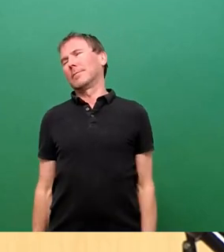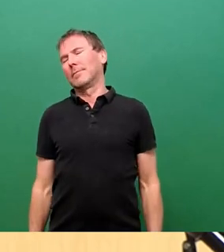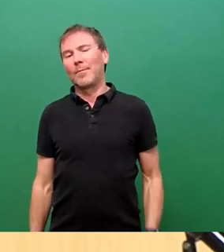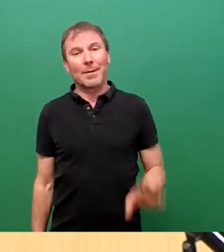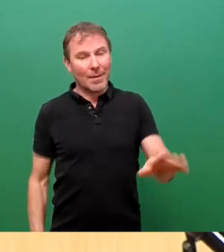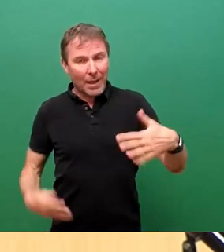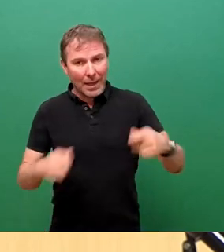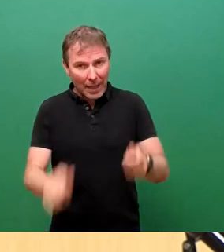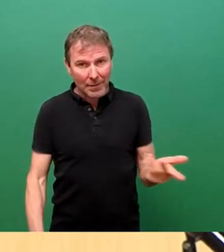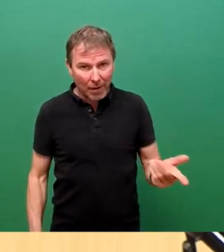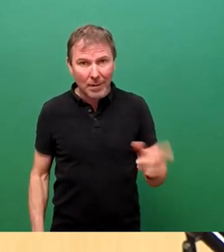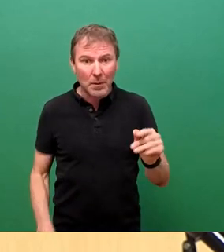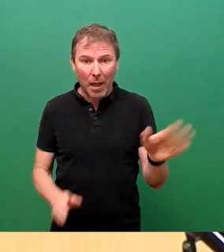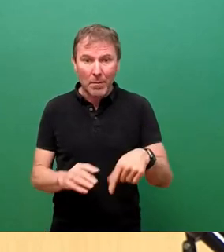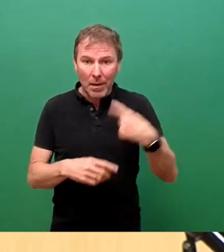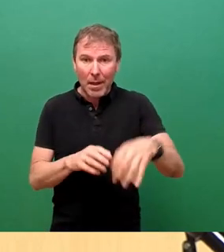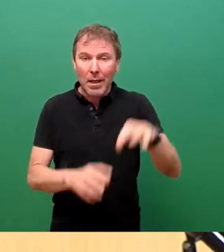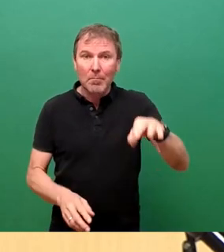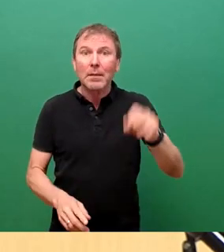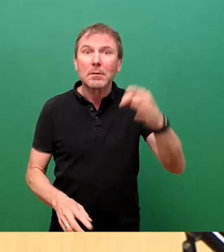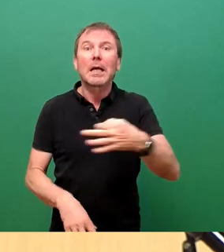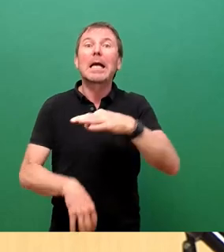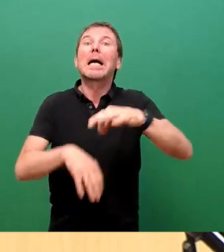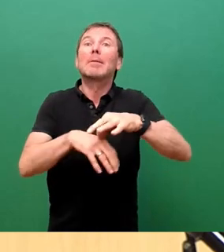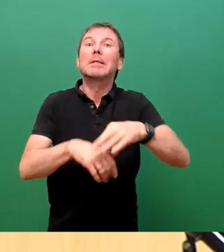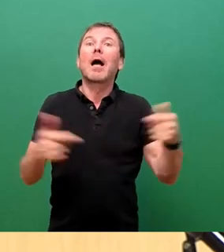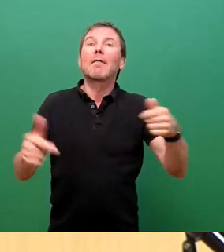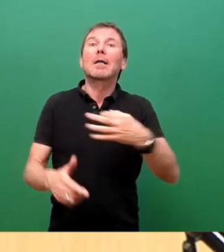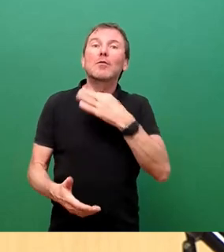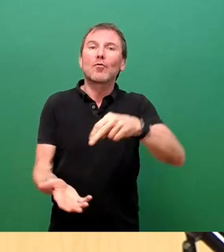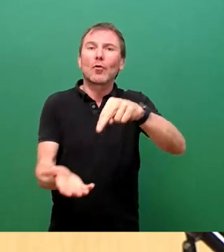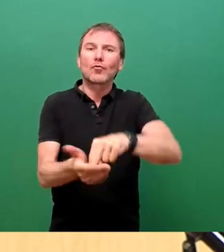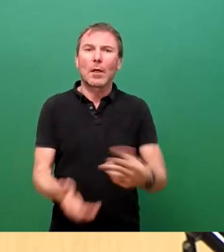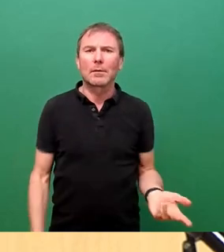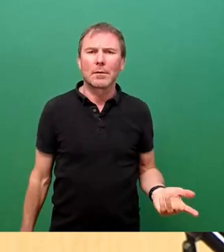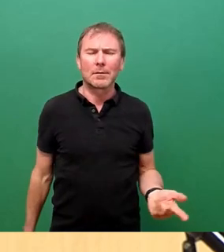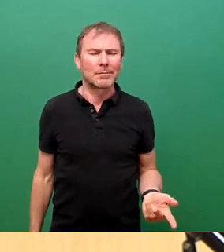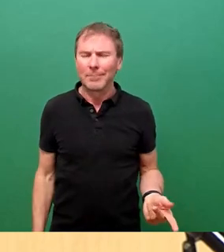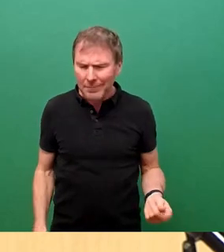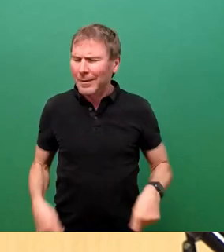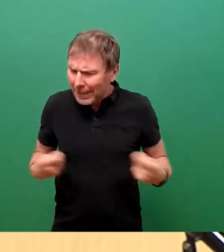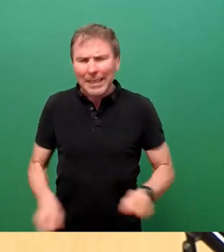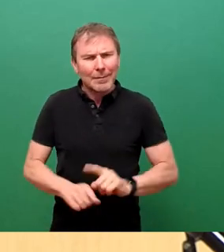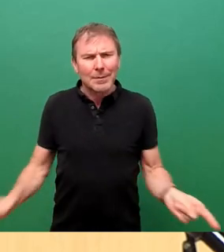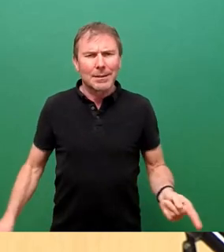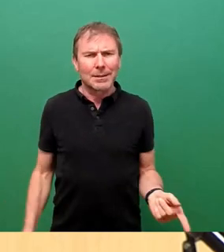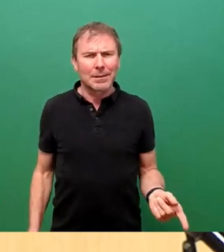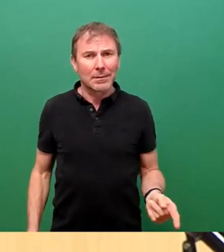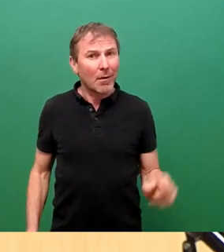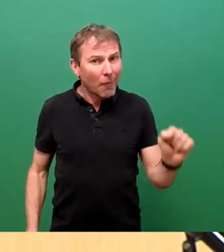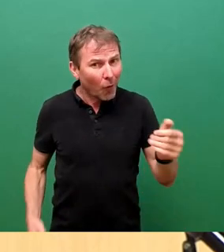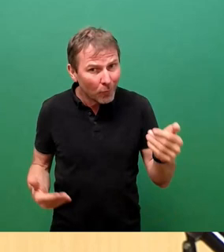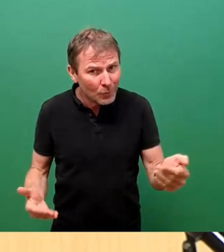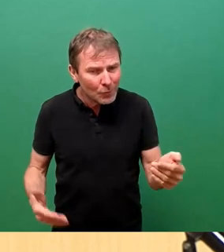suggeriert einen ab Mitte März bestehenden medizinischen Versorgungsnotstand. Diesen gibt es de facto nicht. Warum? Weil Ihre